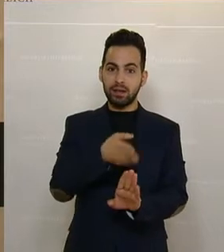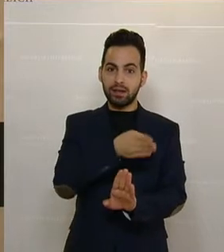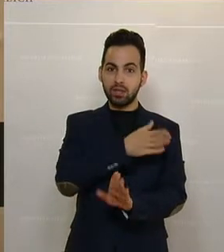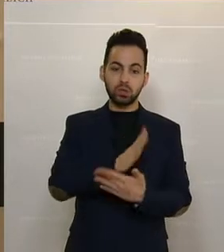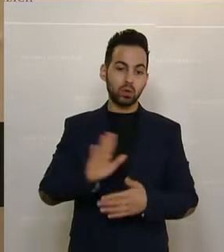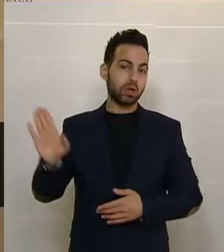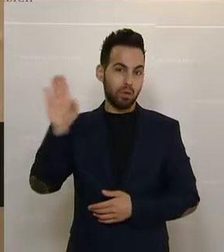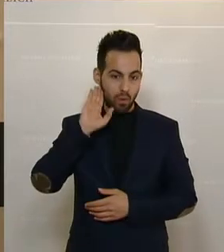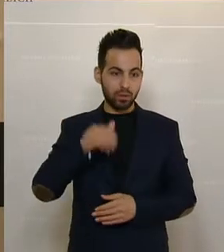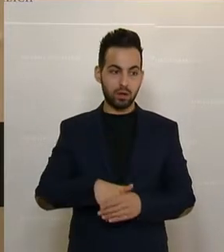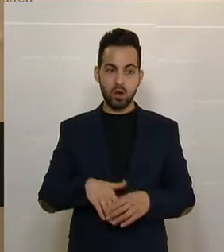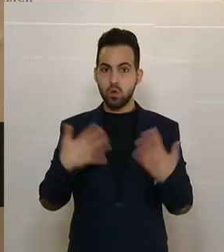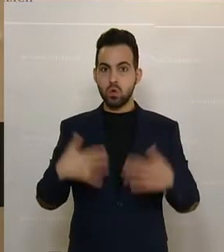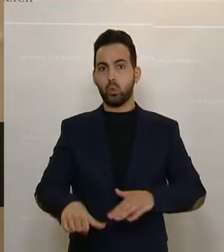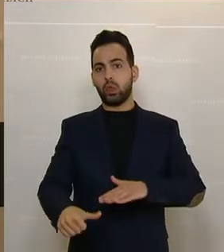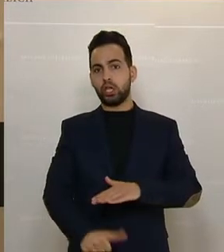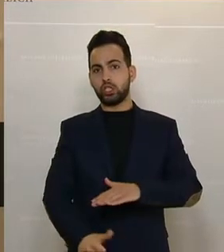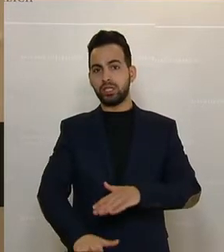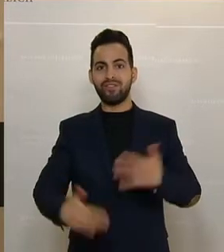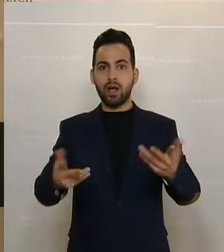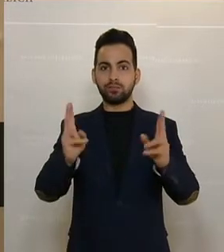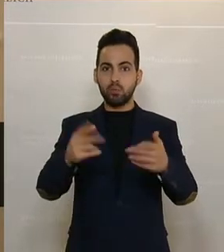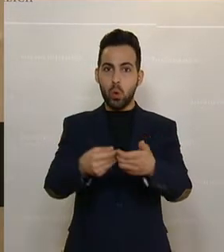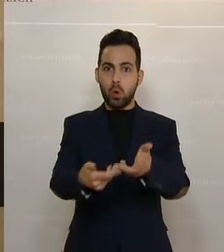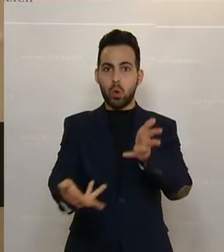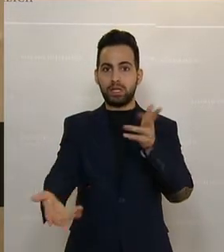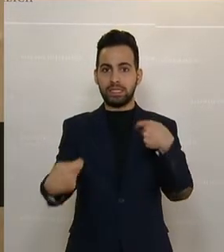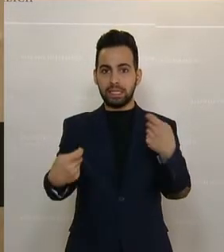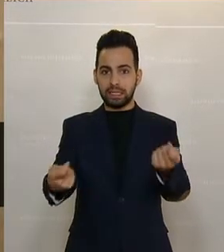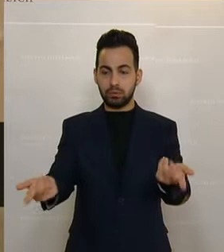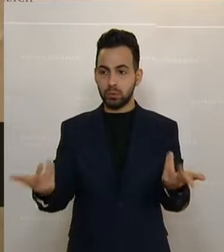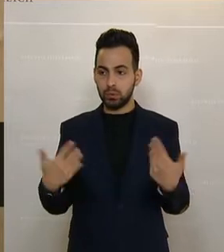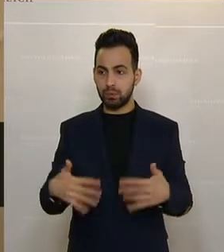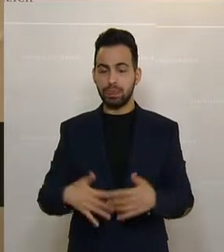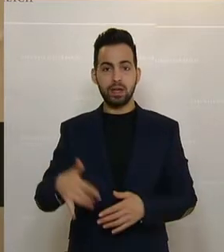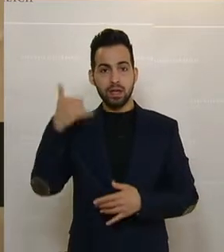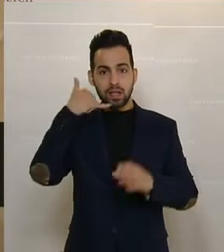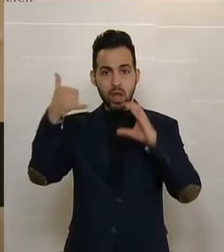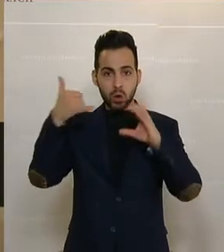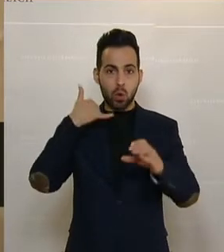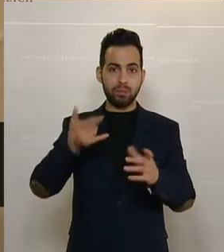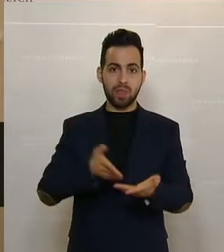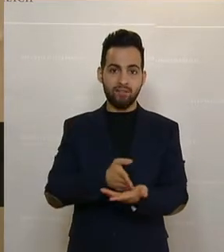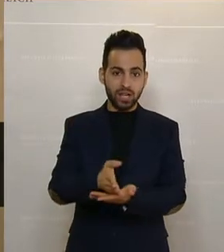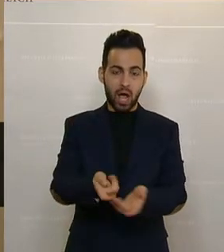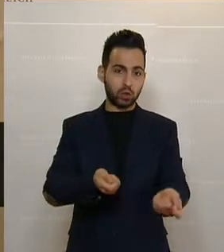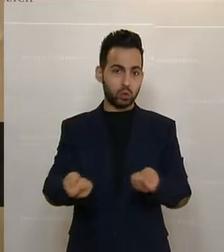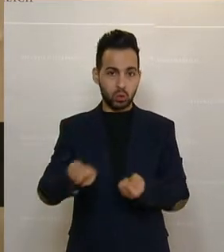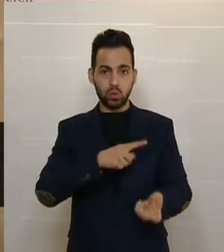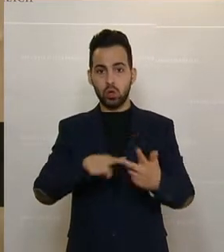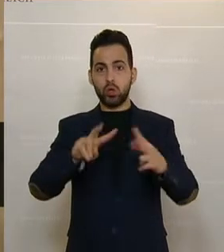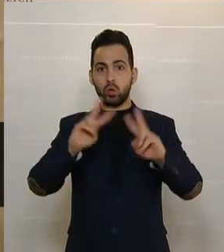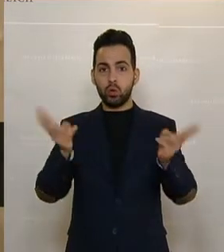bereits gehört. Komplett unterschätzt, was hier alles für Möglichkeiten gibt. Es geht um Telekom, es geht um Navigation, es geht um